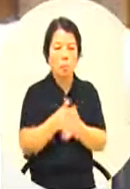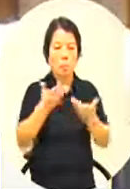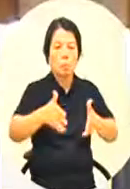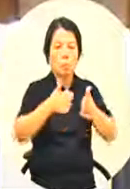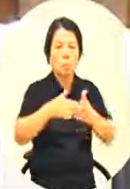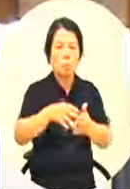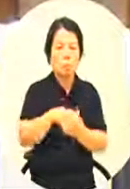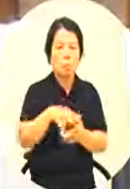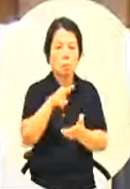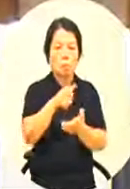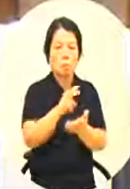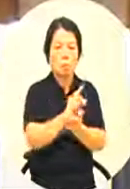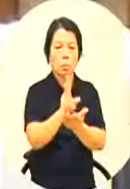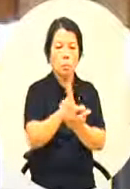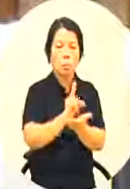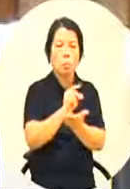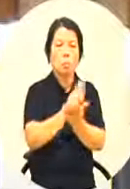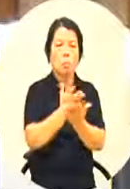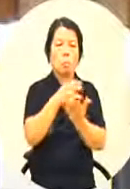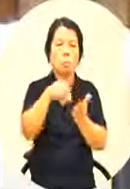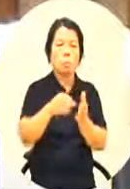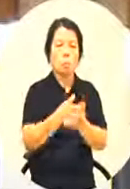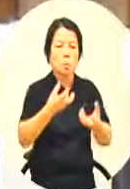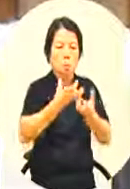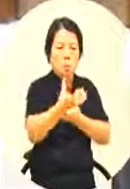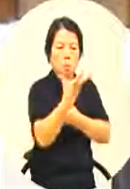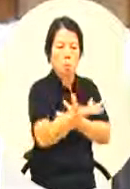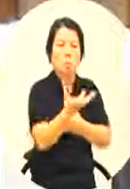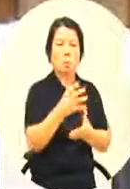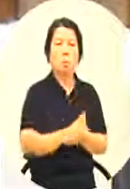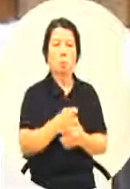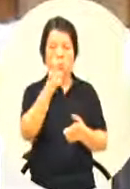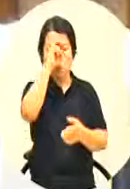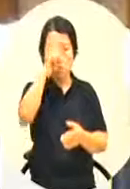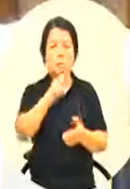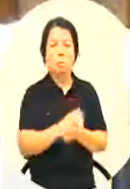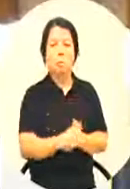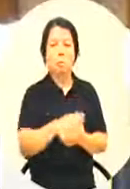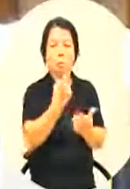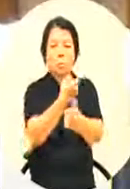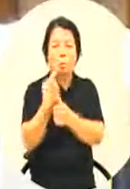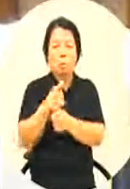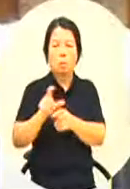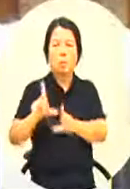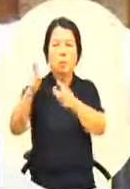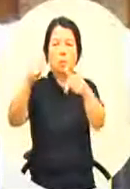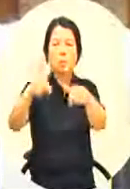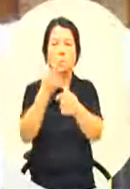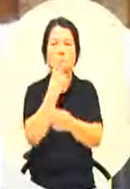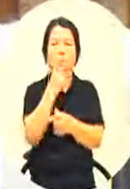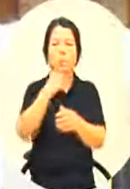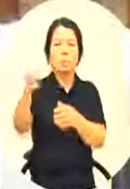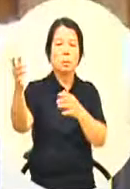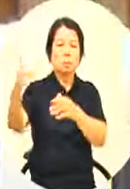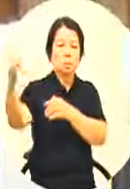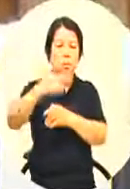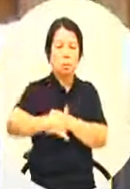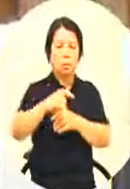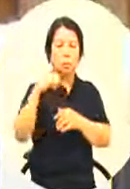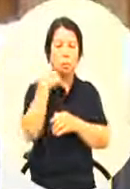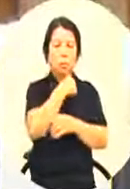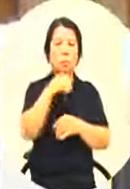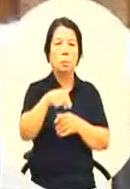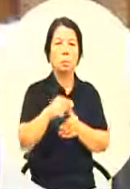读资源的分配当然今天假设我们希望吸引东南亚的国家来高雄来台湾